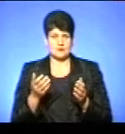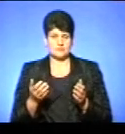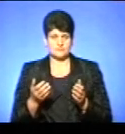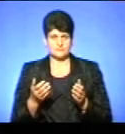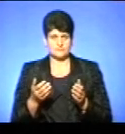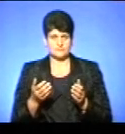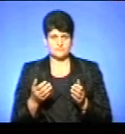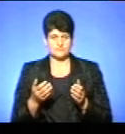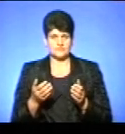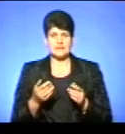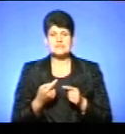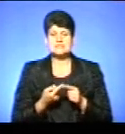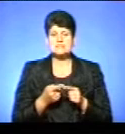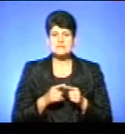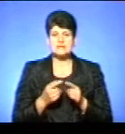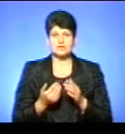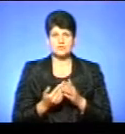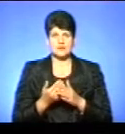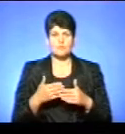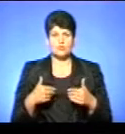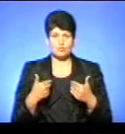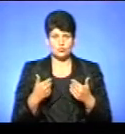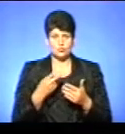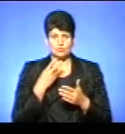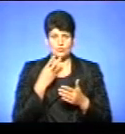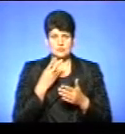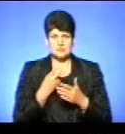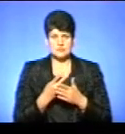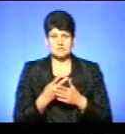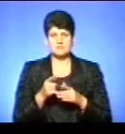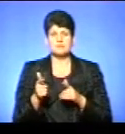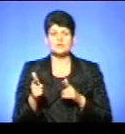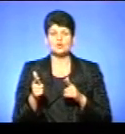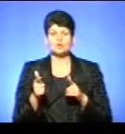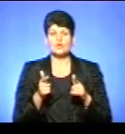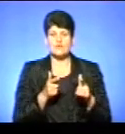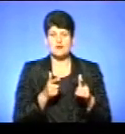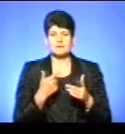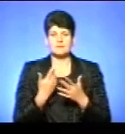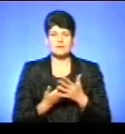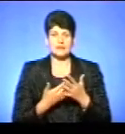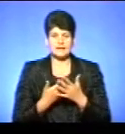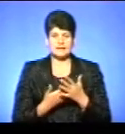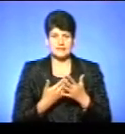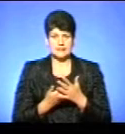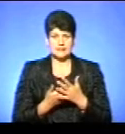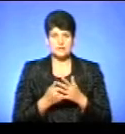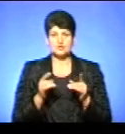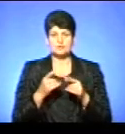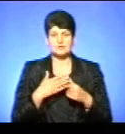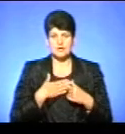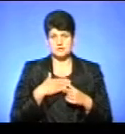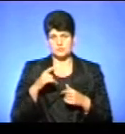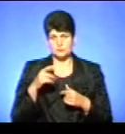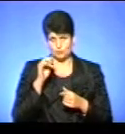З таких нових... Тет, я пропоную зараз проіллюструвати, скільки ми підготували. Зразки і приклади, щоб наші